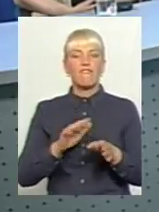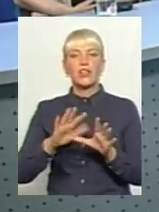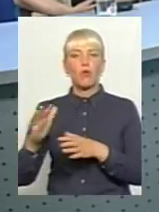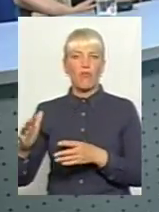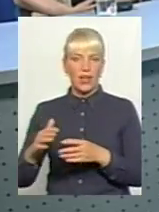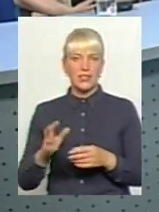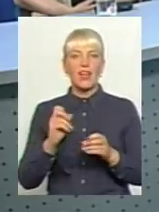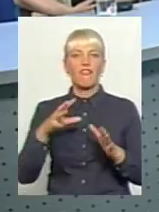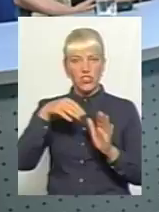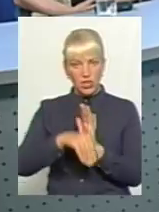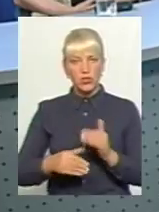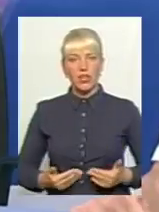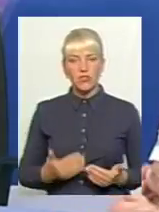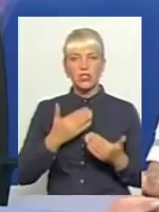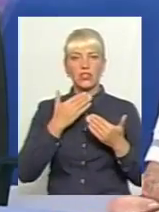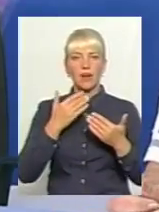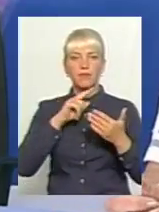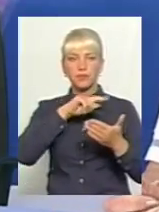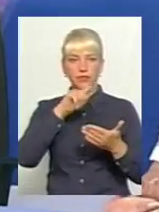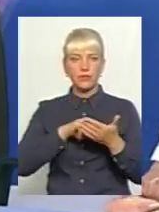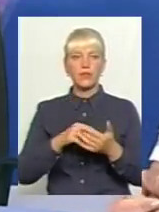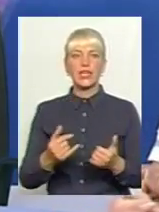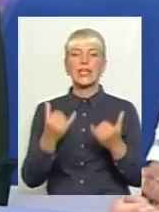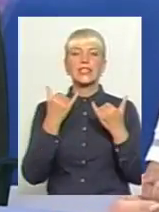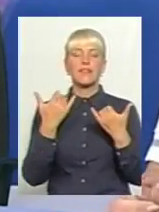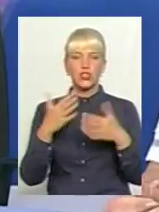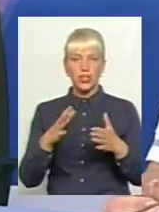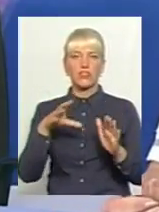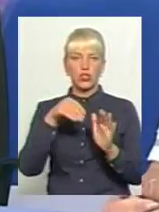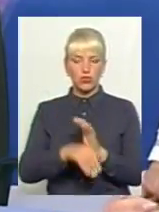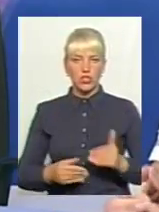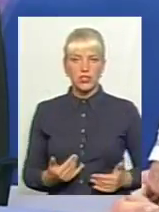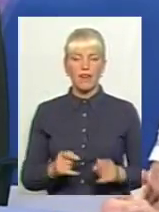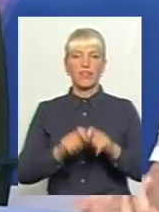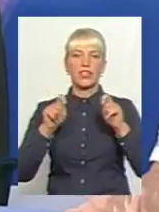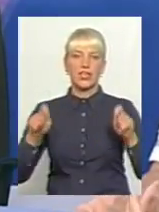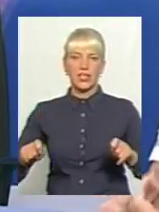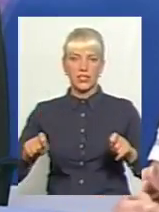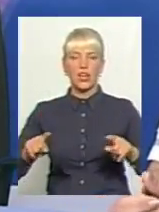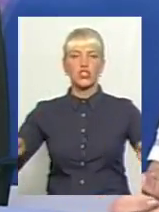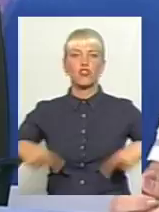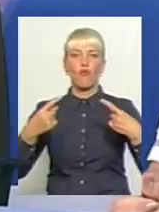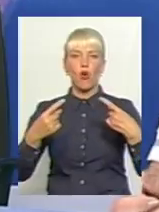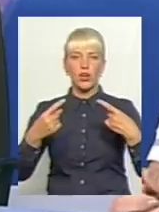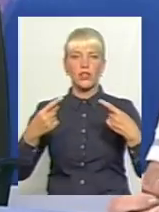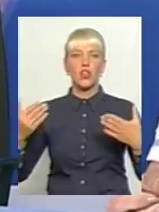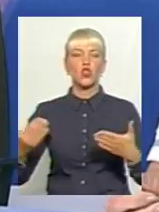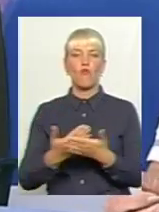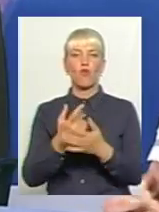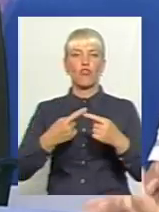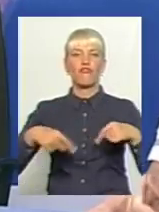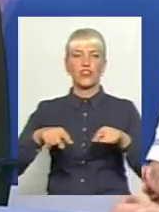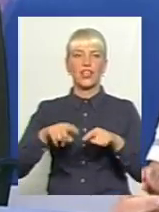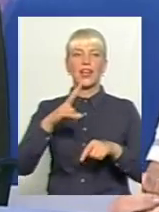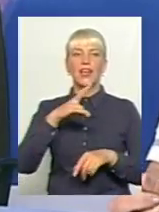часі вже, скажімо, будемо казати, що це вже йде і втілення, відкриття філії, створення нової філії